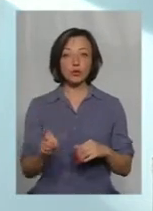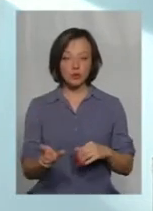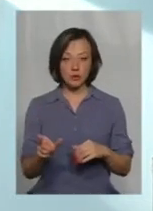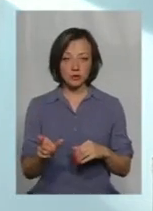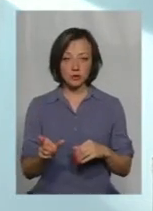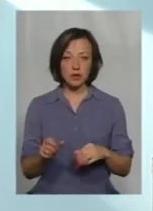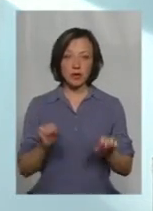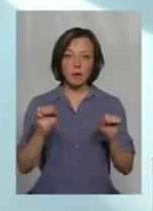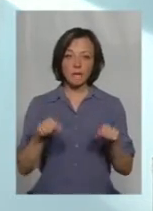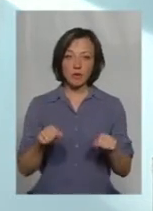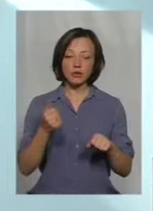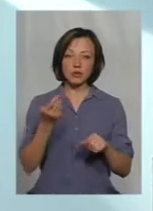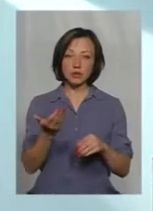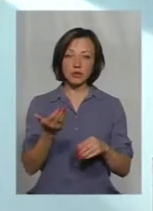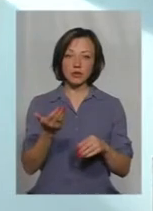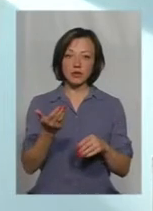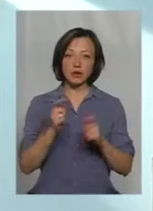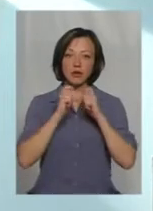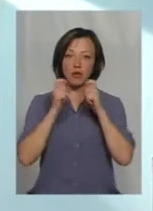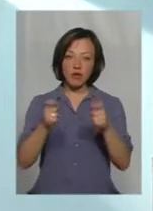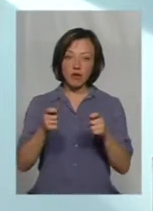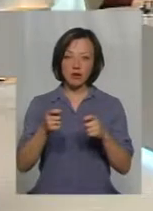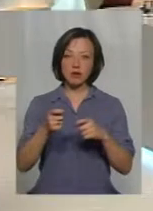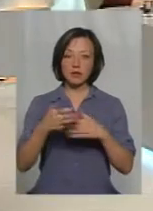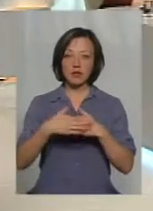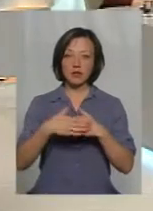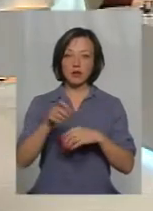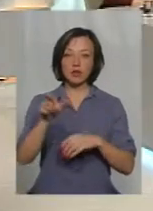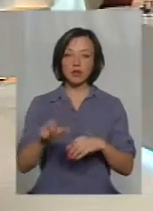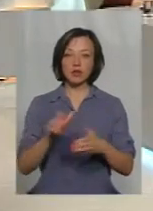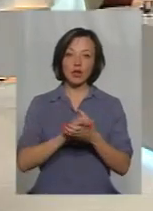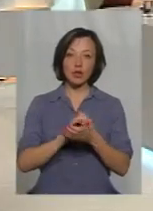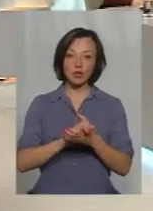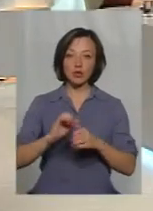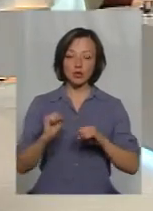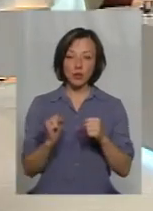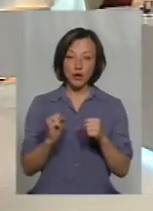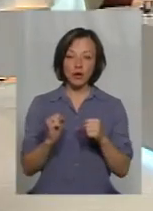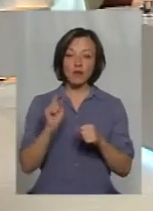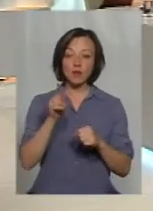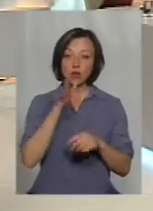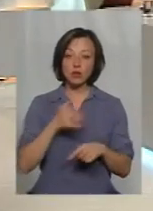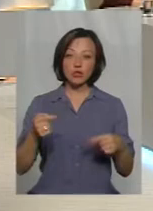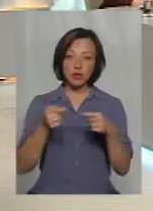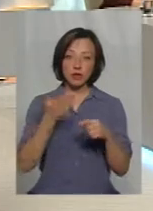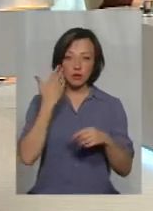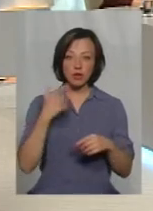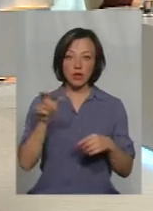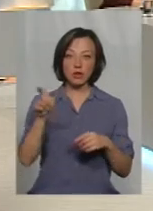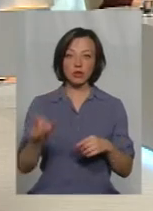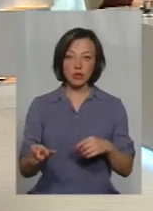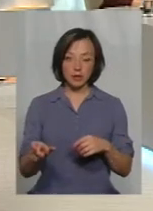може йому здійснювати дарування, близька людина, чи там знайомий, чи друг, в той час, коли людина